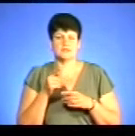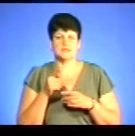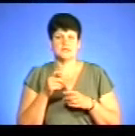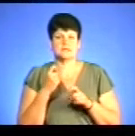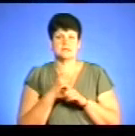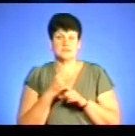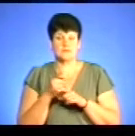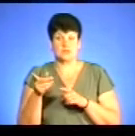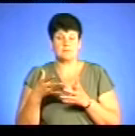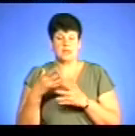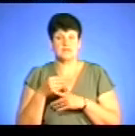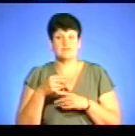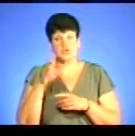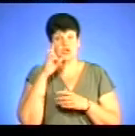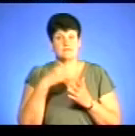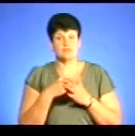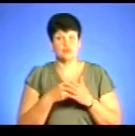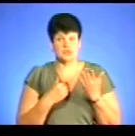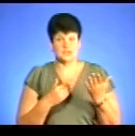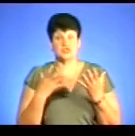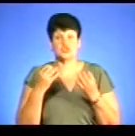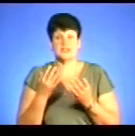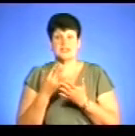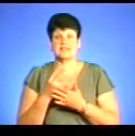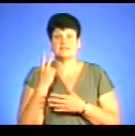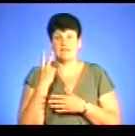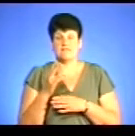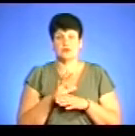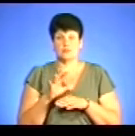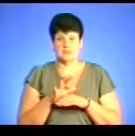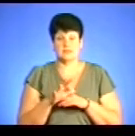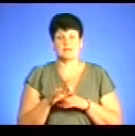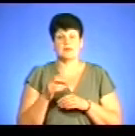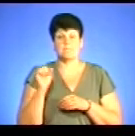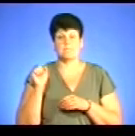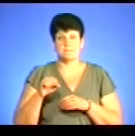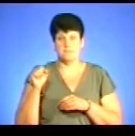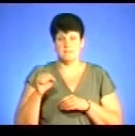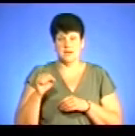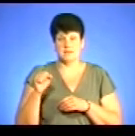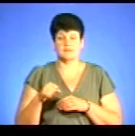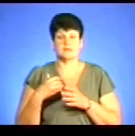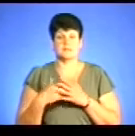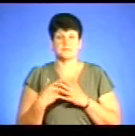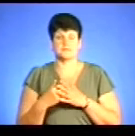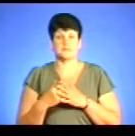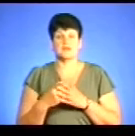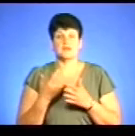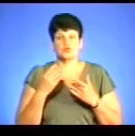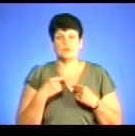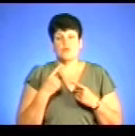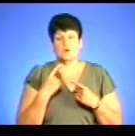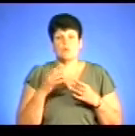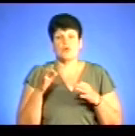державний бюджет. Крім цього, ще є в нас два виробники пива. Ну, в нас є виробників більше, ліцензованих виробників не більше. Якщо ми говоримо про втрати від